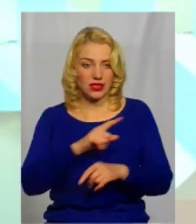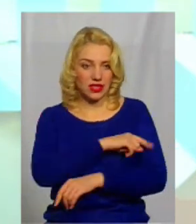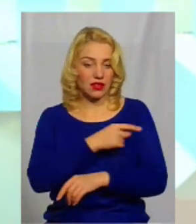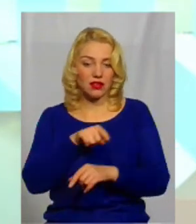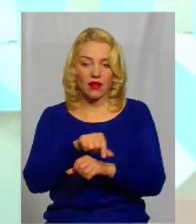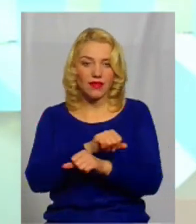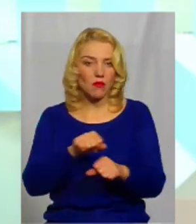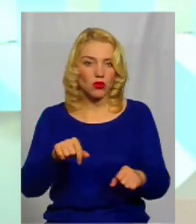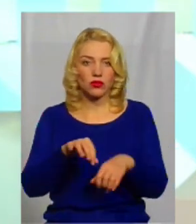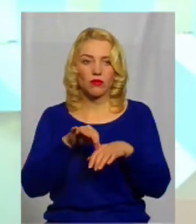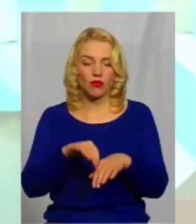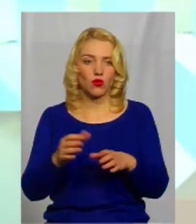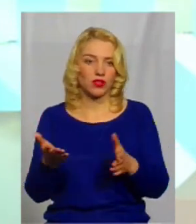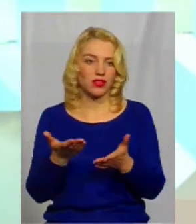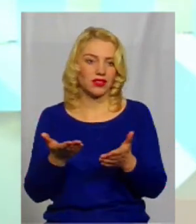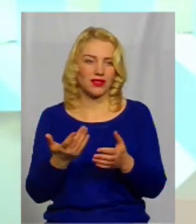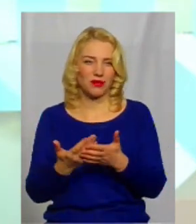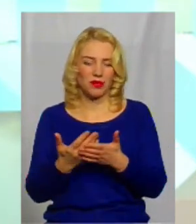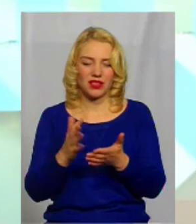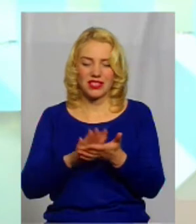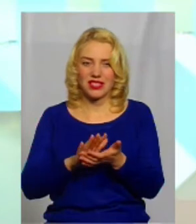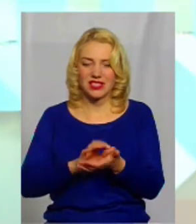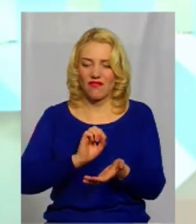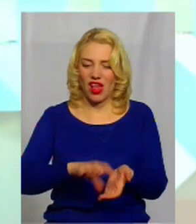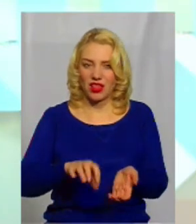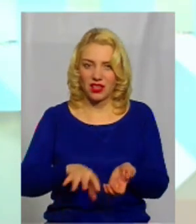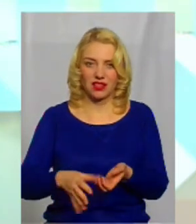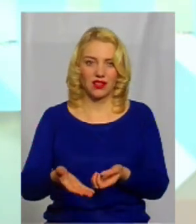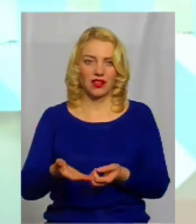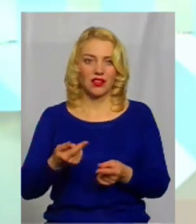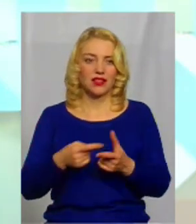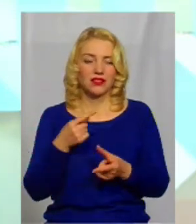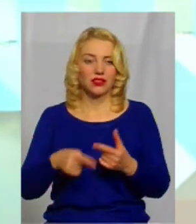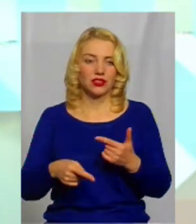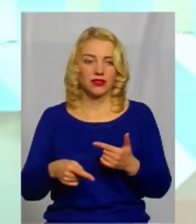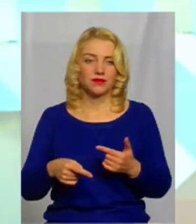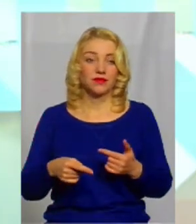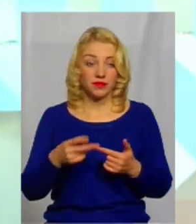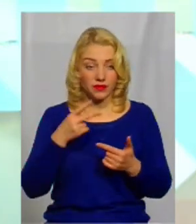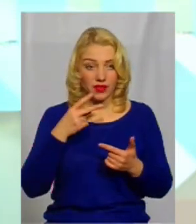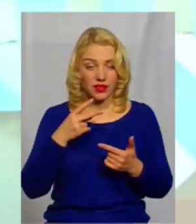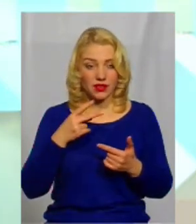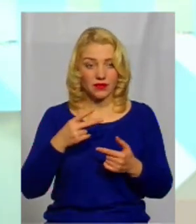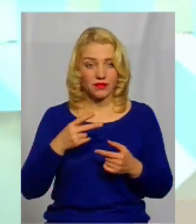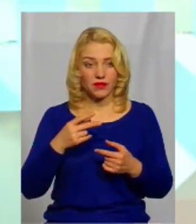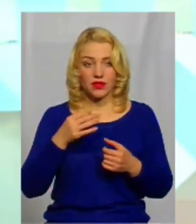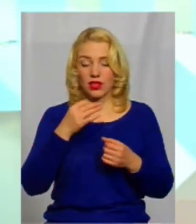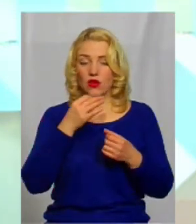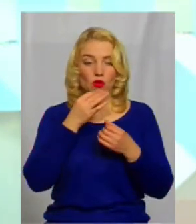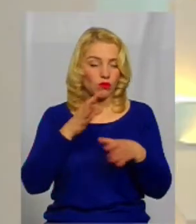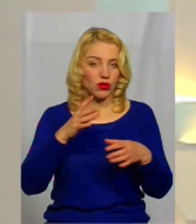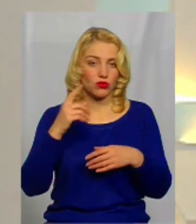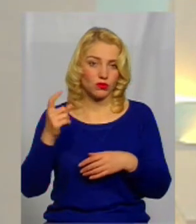можна там проводити якісь свалки робити, ввести любу господарську